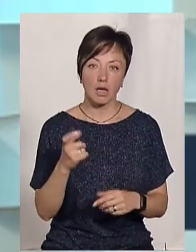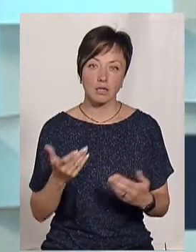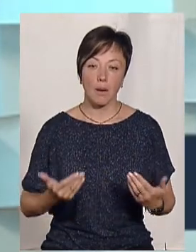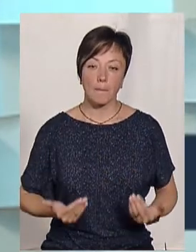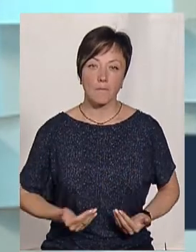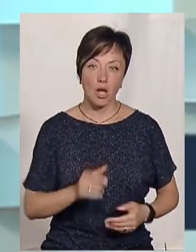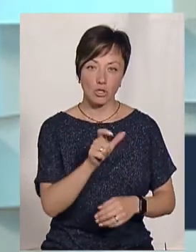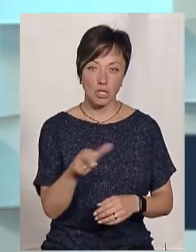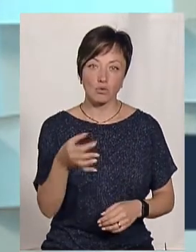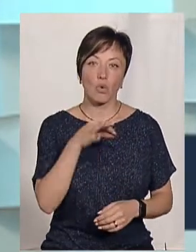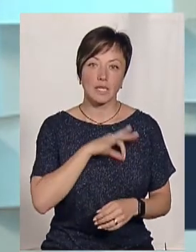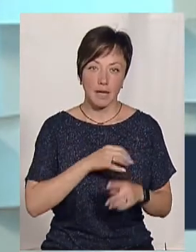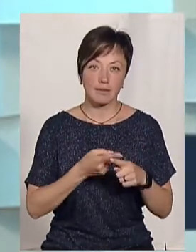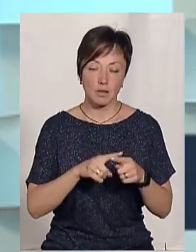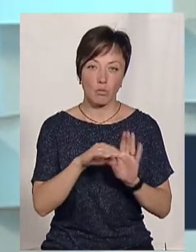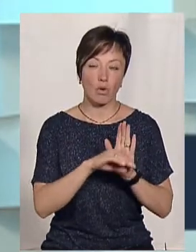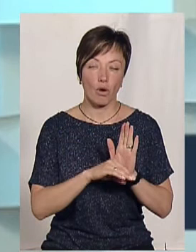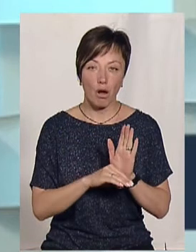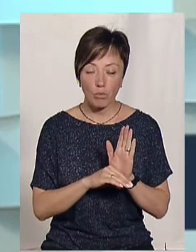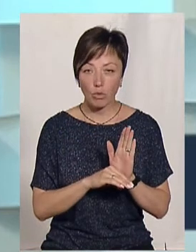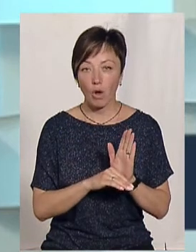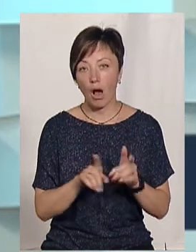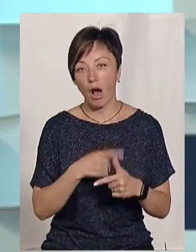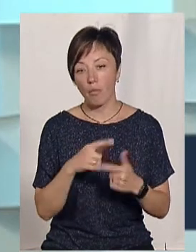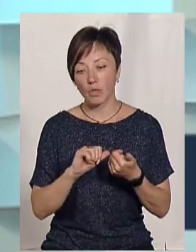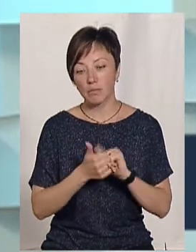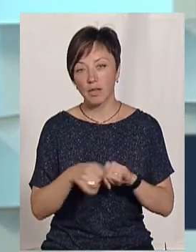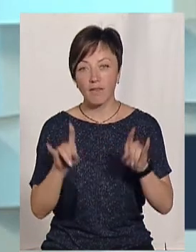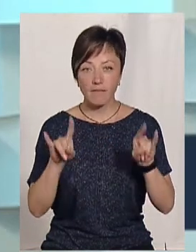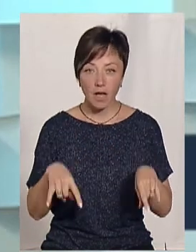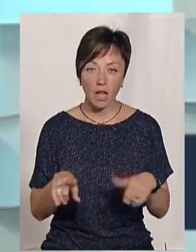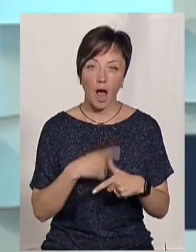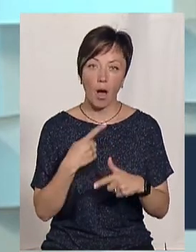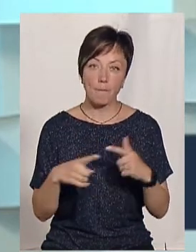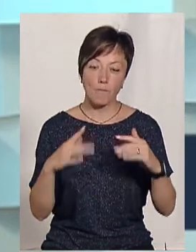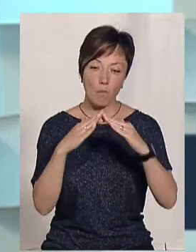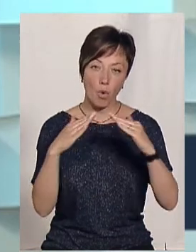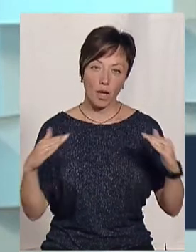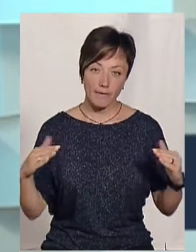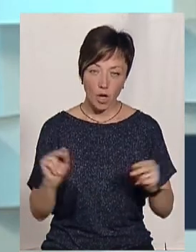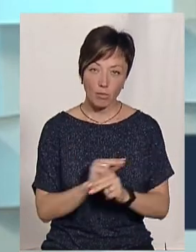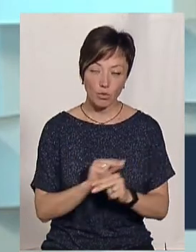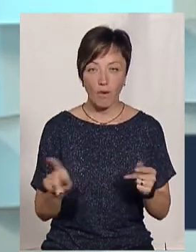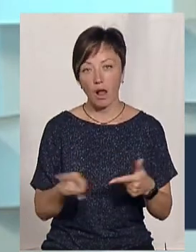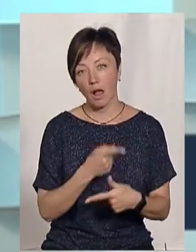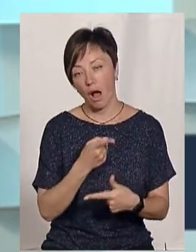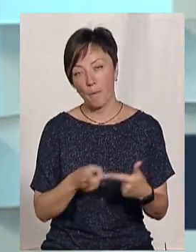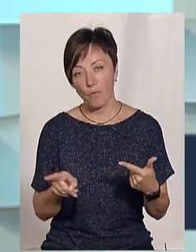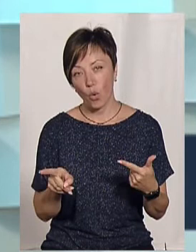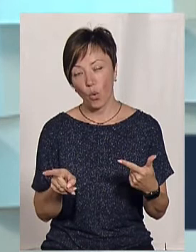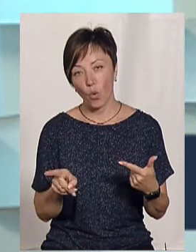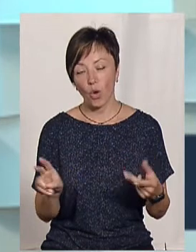цією програмою скористувалися. Вони або замінювали вікна, або покрівлю ремонтували, або ж